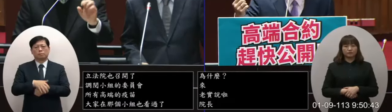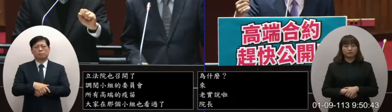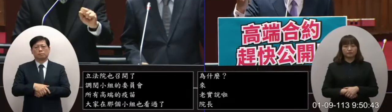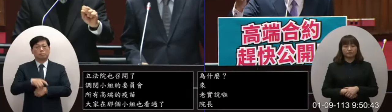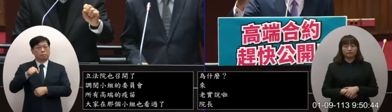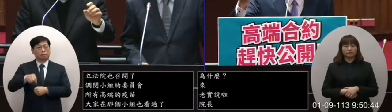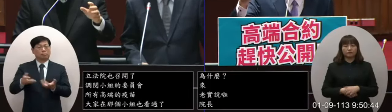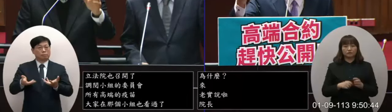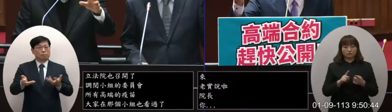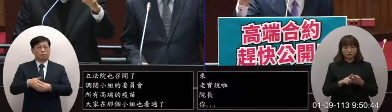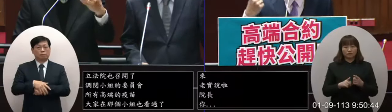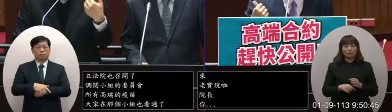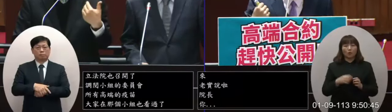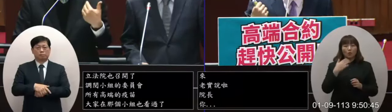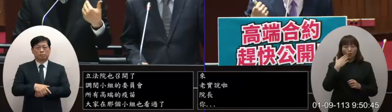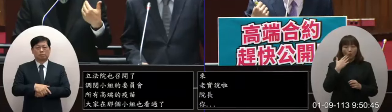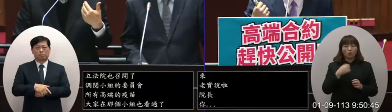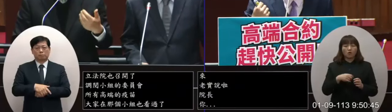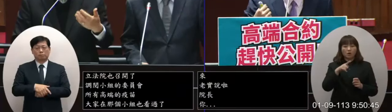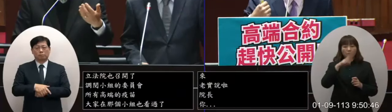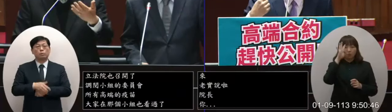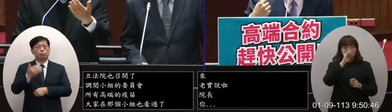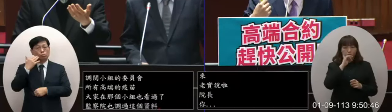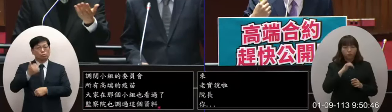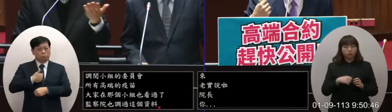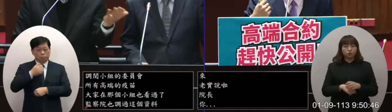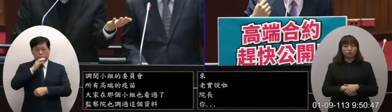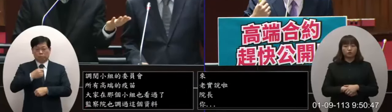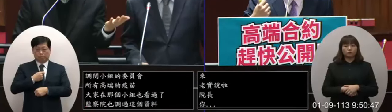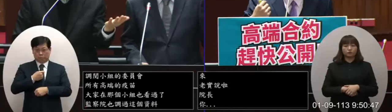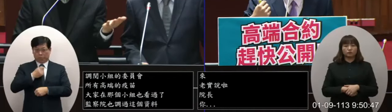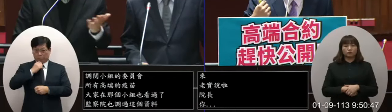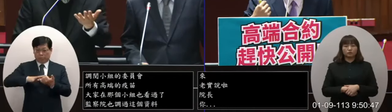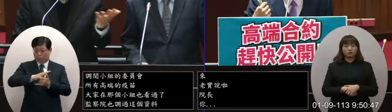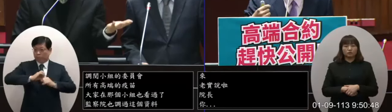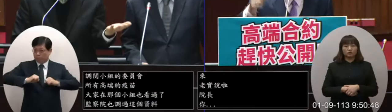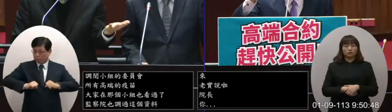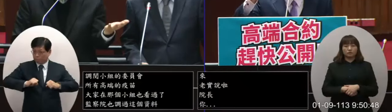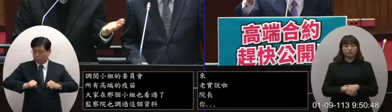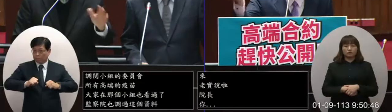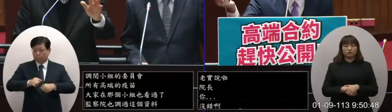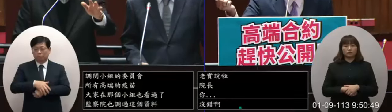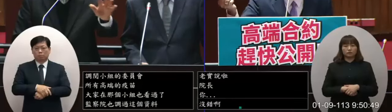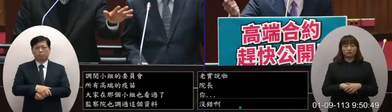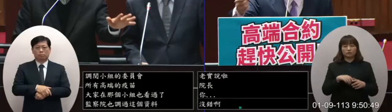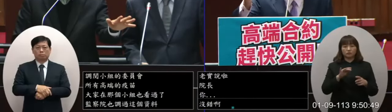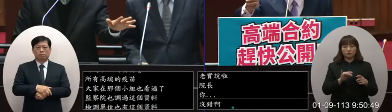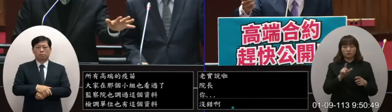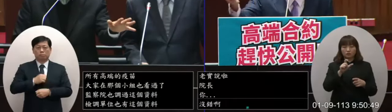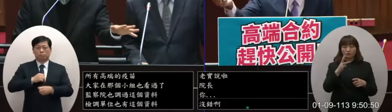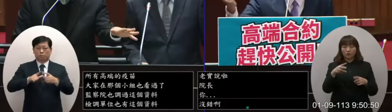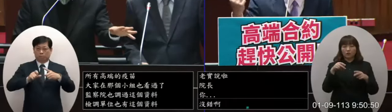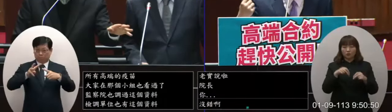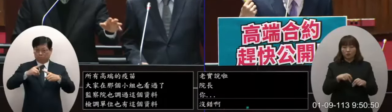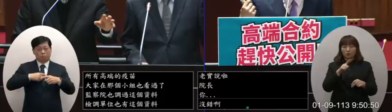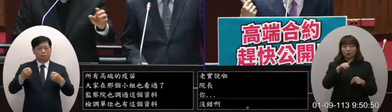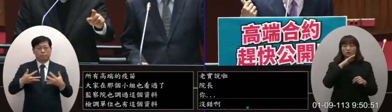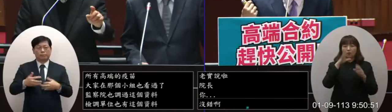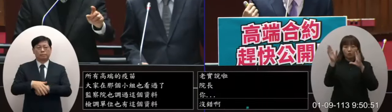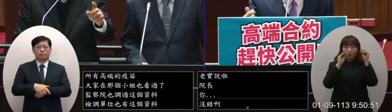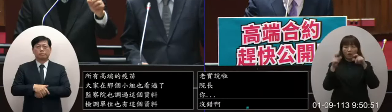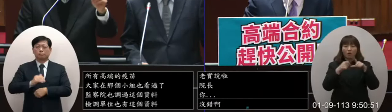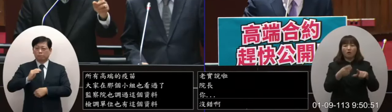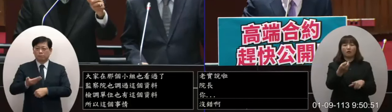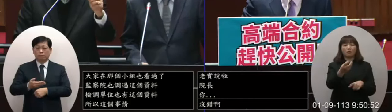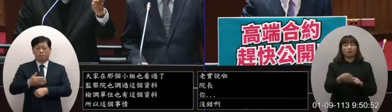這件事情如果有需要調查的時候為了要全民的健康六十三案前傑但是你們資訊